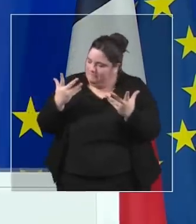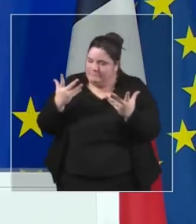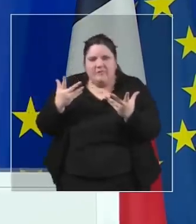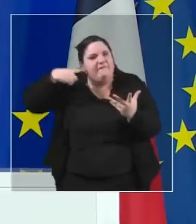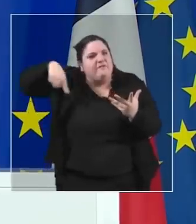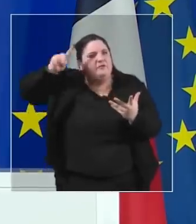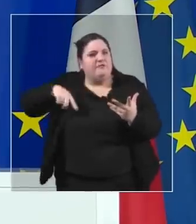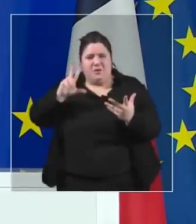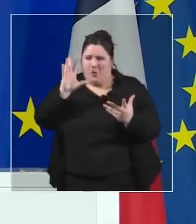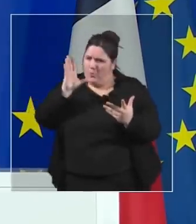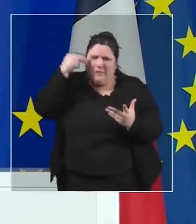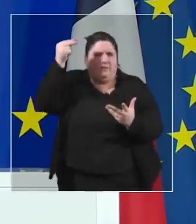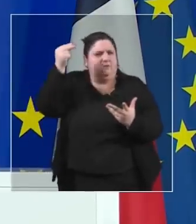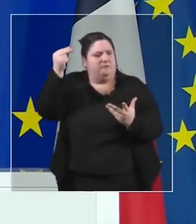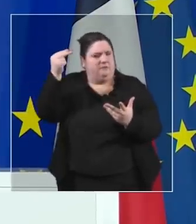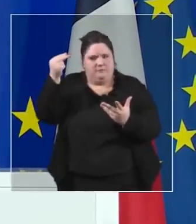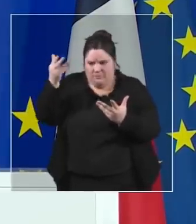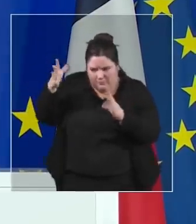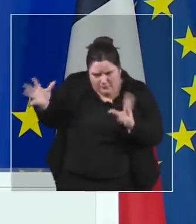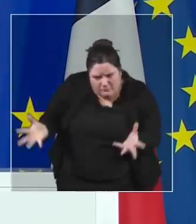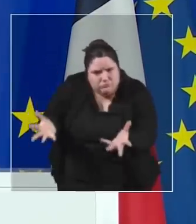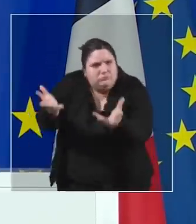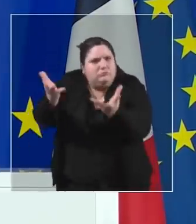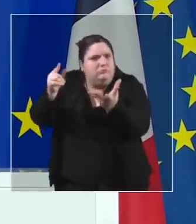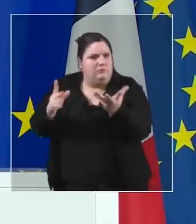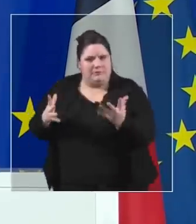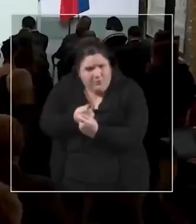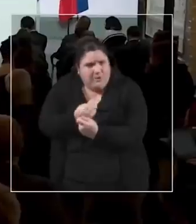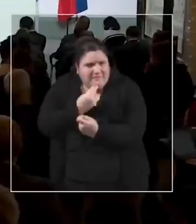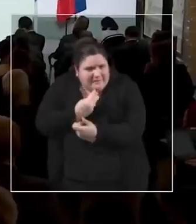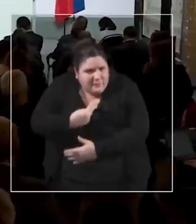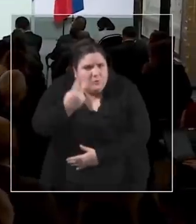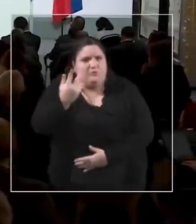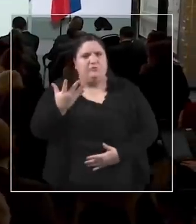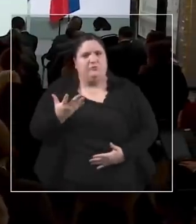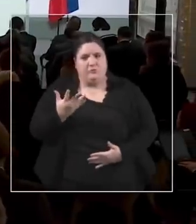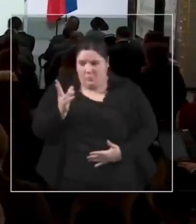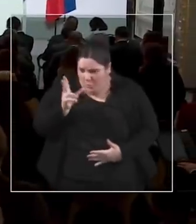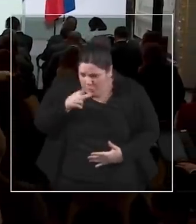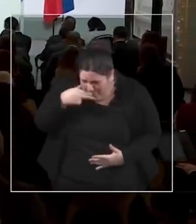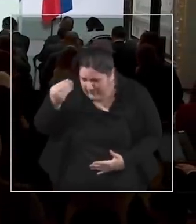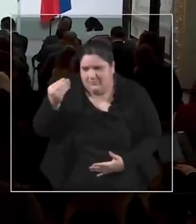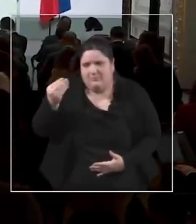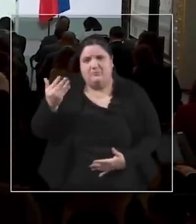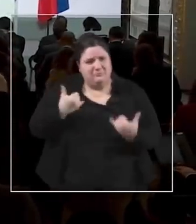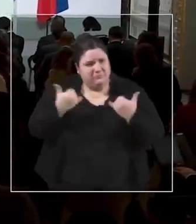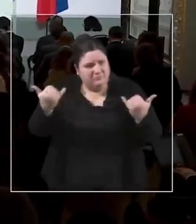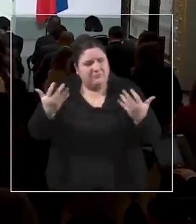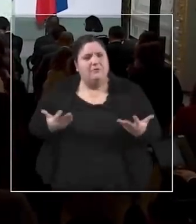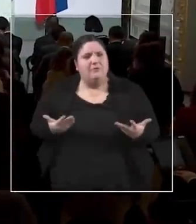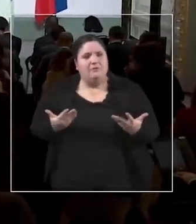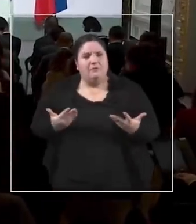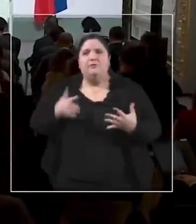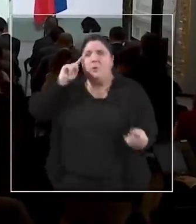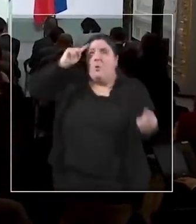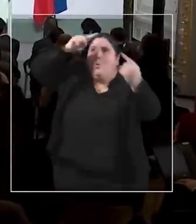un temps de mobilisation pour ce que j'appelle cette Europe humaine, une Europe qui se redonne quelques ambitions simples, une Europe qui se donne des règles pour